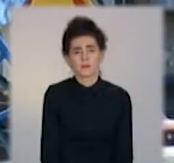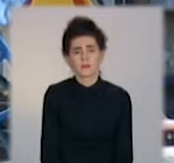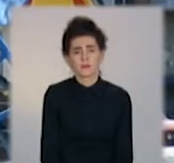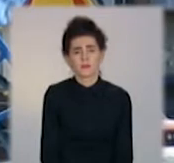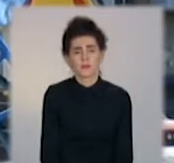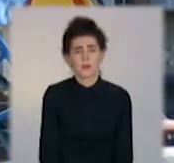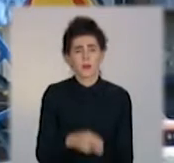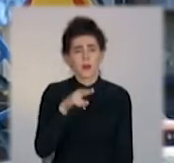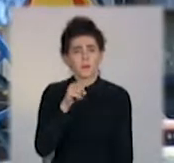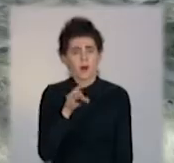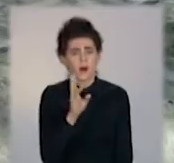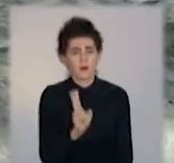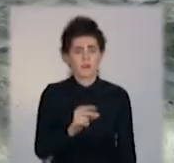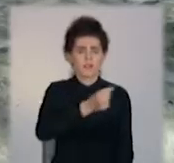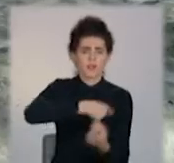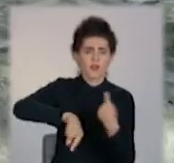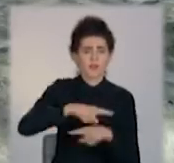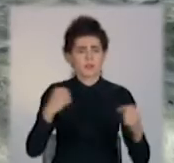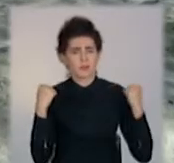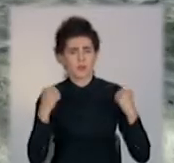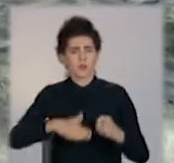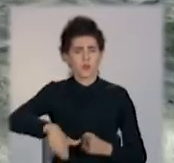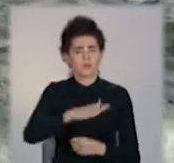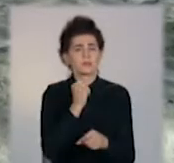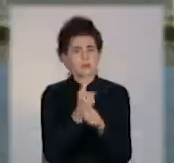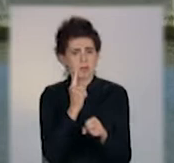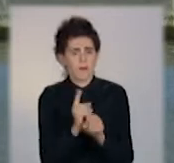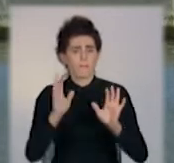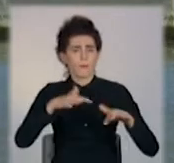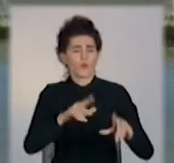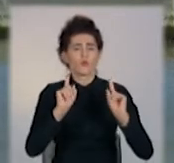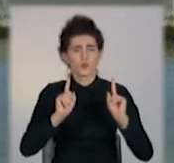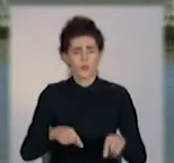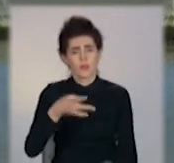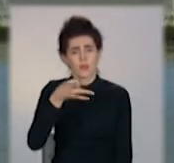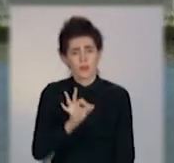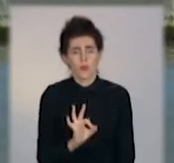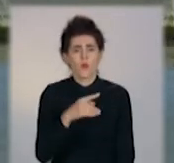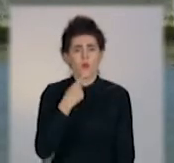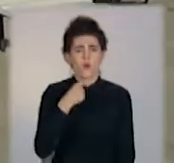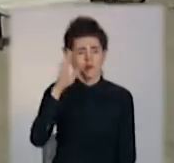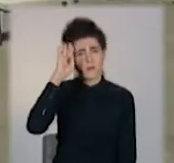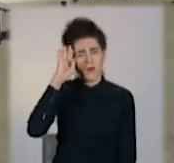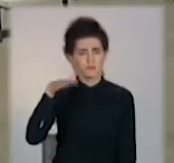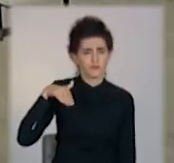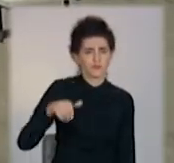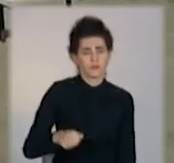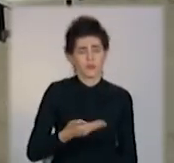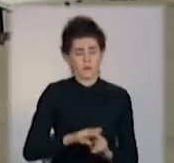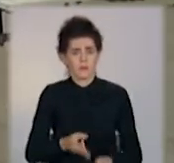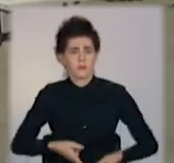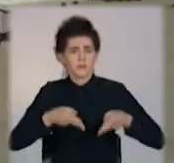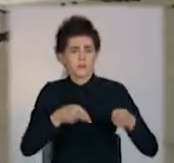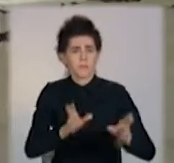Парки, сквери, спортмайданчики під забороною, пляжі також. Проте Максим знехтував цією вимогою. На море приїхав на